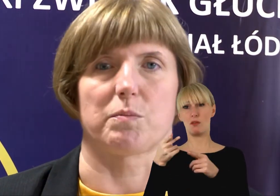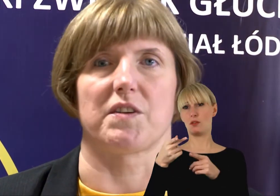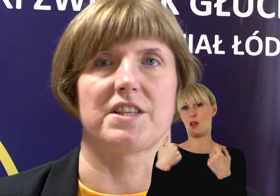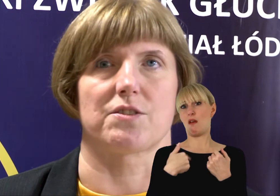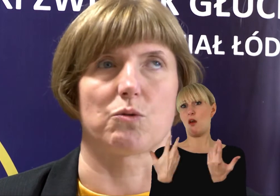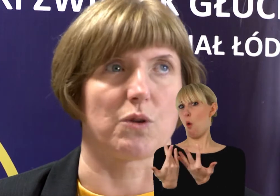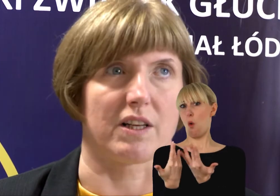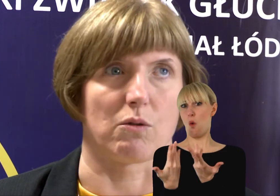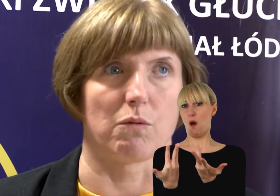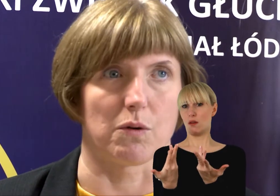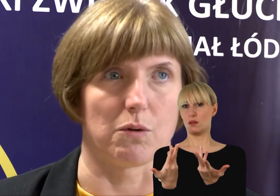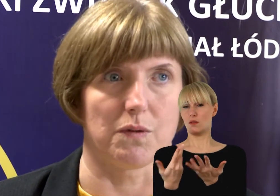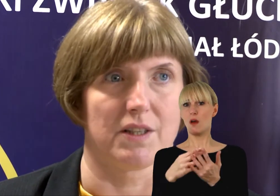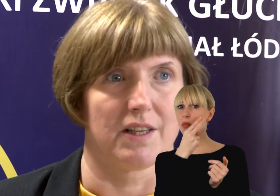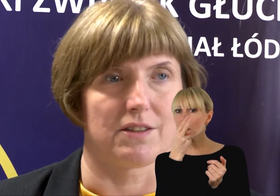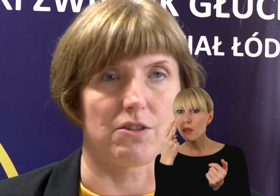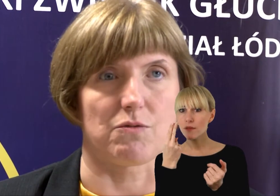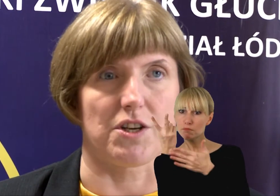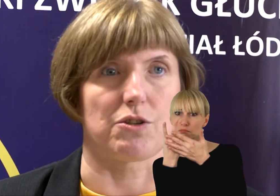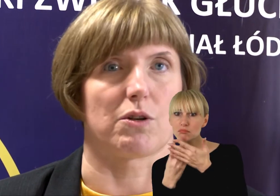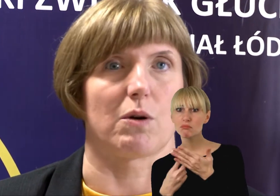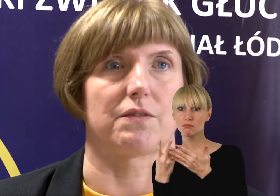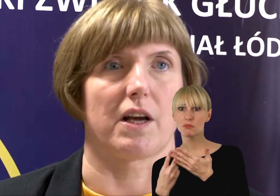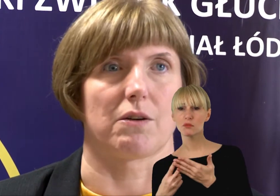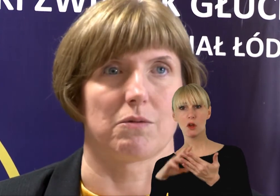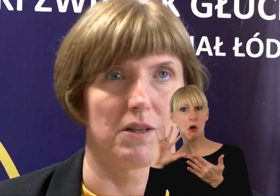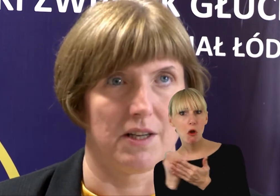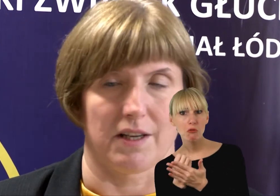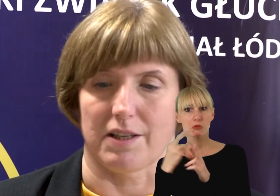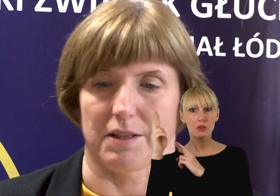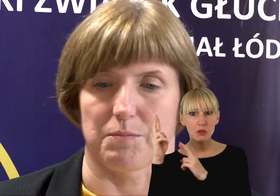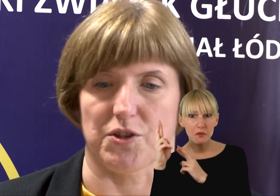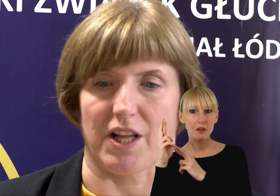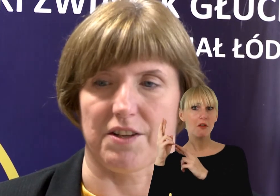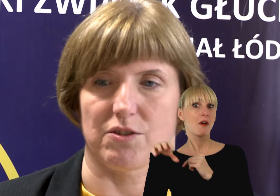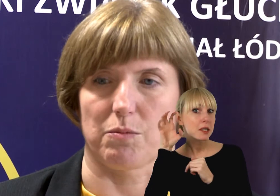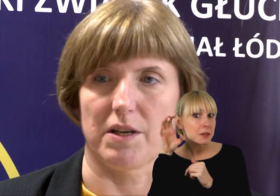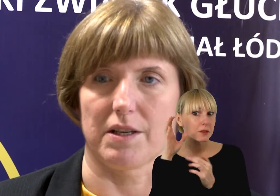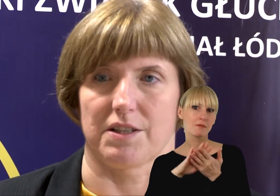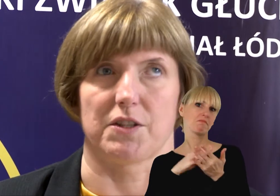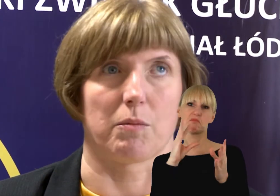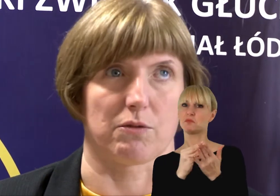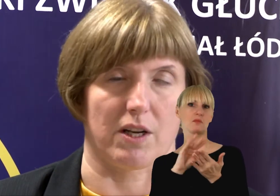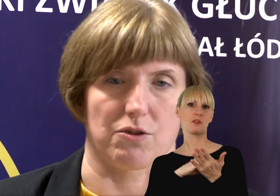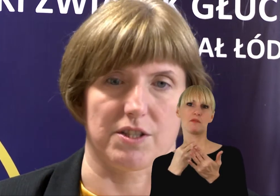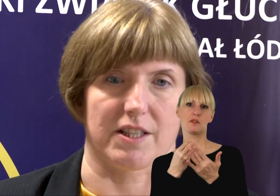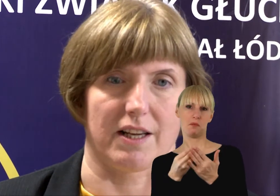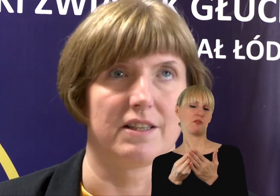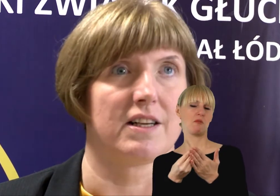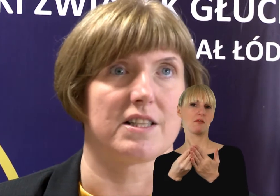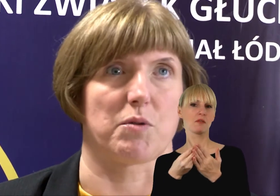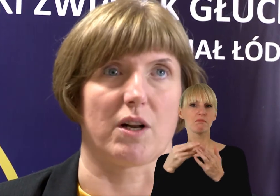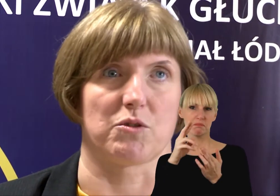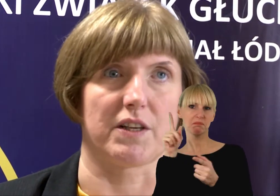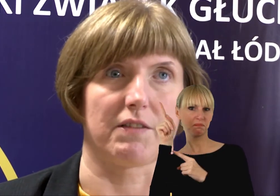Odpowiednia struktura nagłówków. To są rzeczy, które ułatwiają czytanie osobie niewidomek, która korzysta